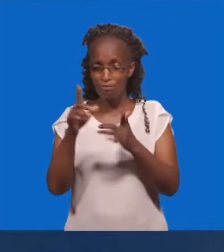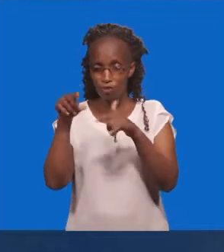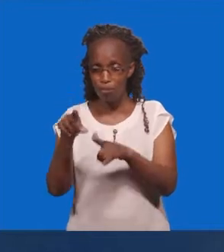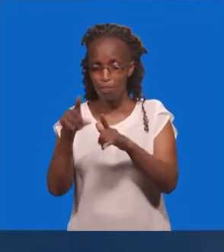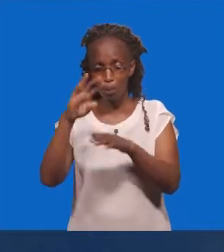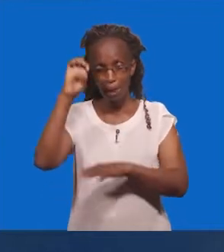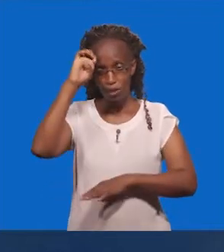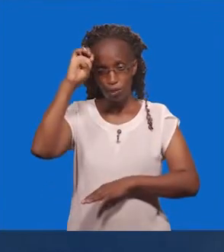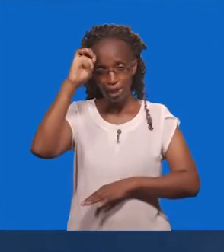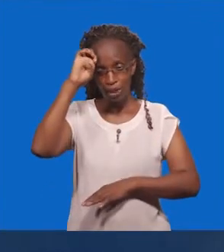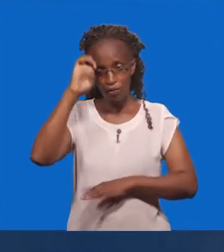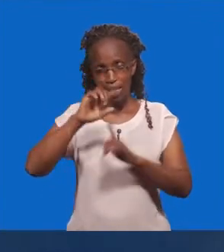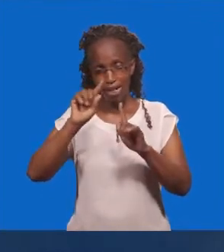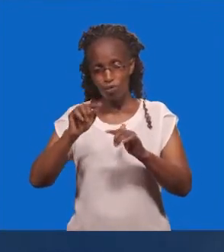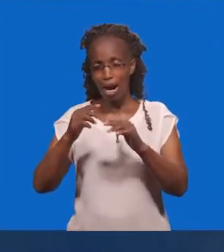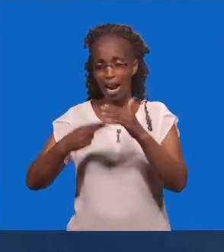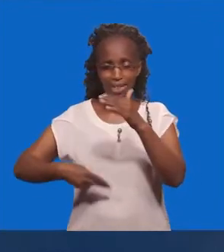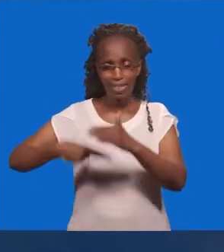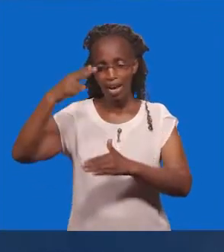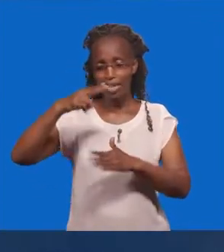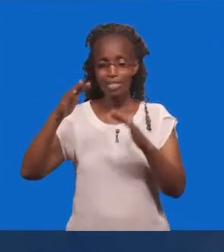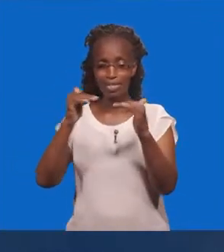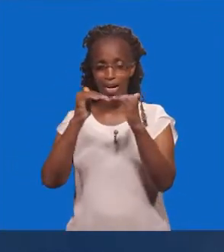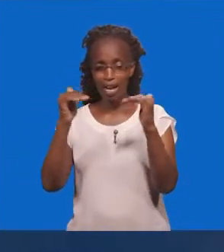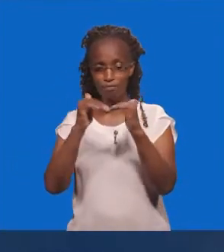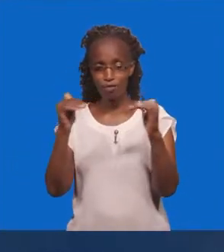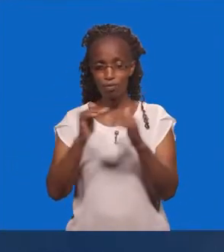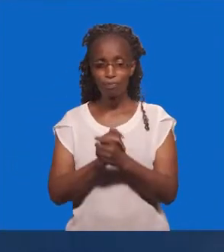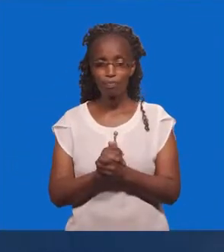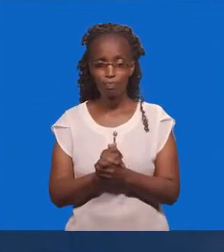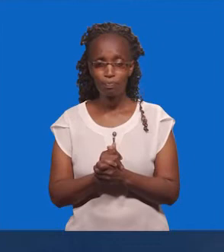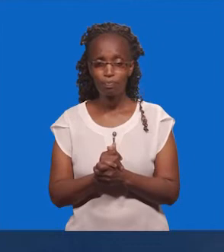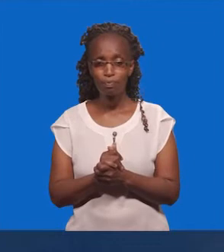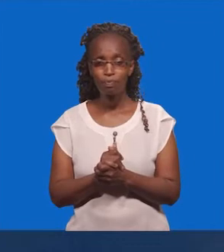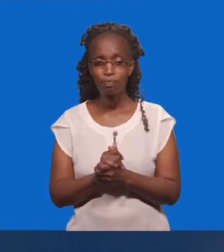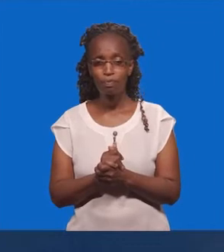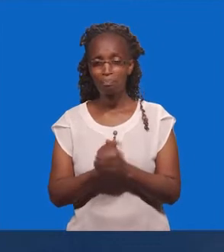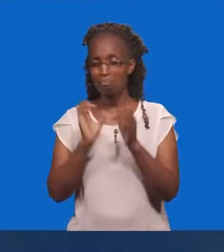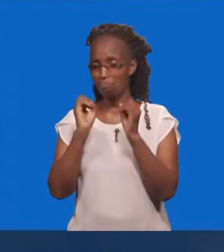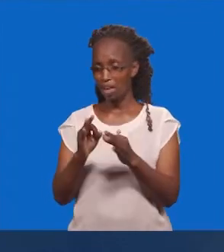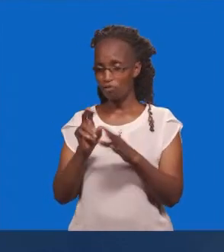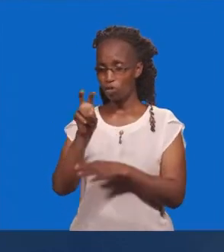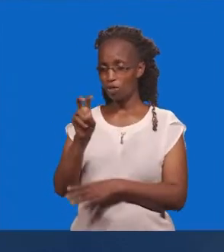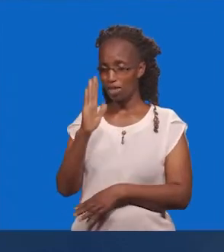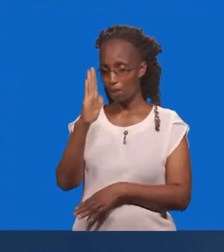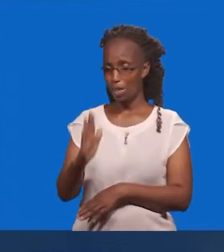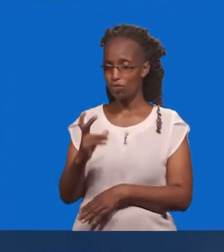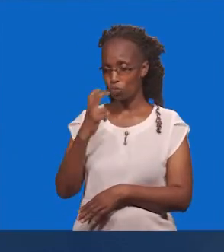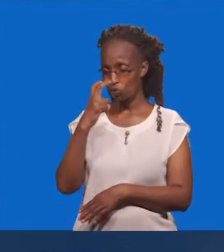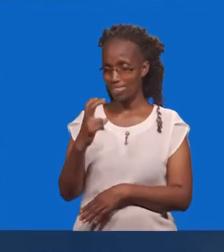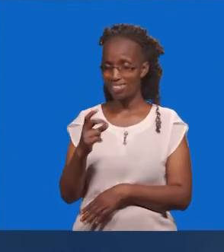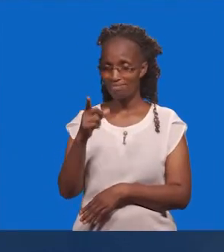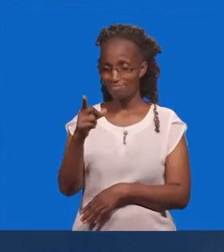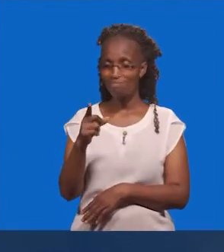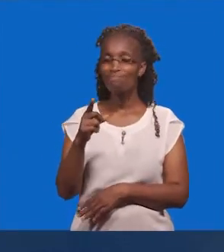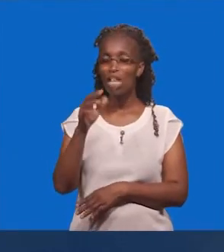Fulani Akuta Weza Kuinuka Mtu Tuweza Kuona Ni Uyu Na Tukimuangalia Ivi Tunaona Ni Mtu Wambaye